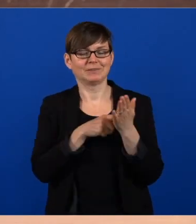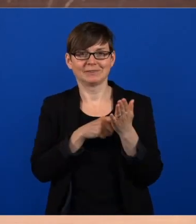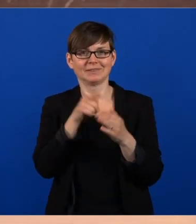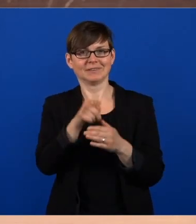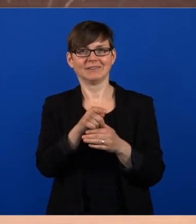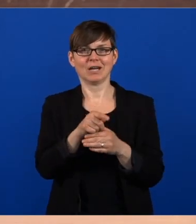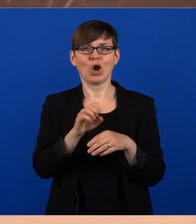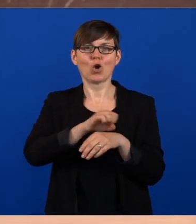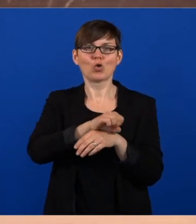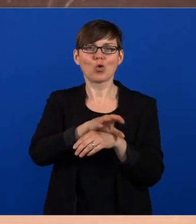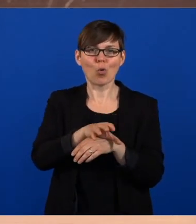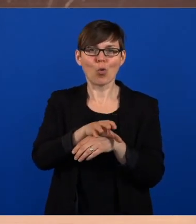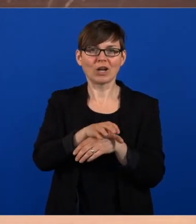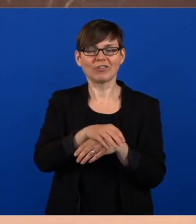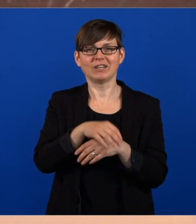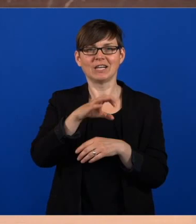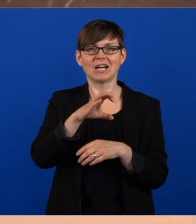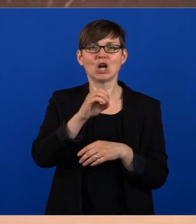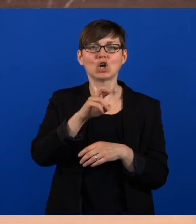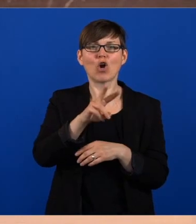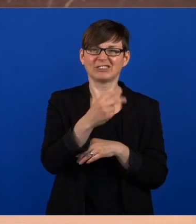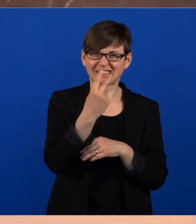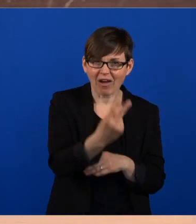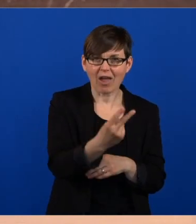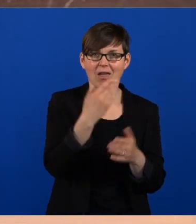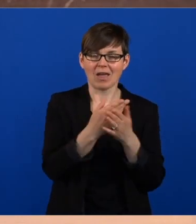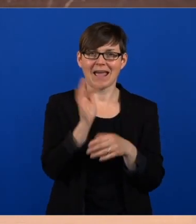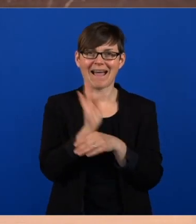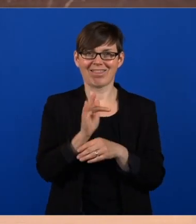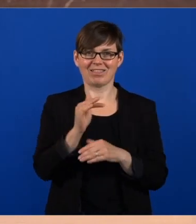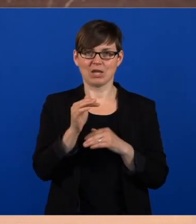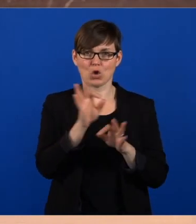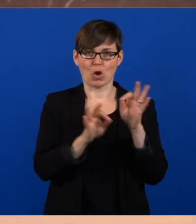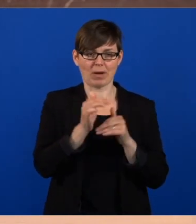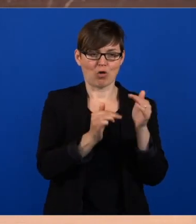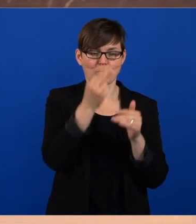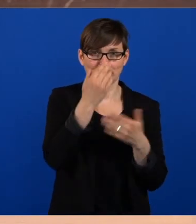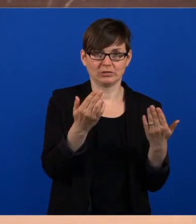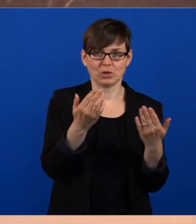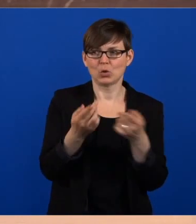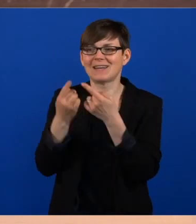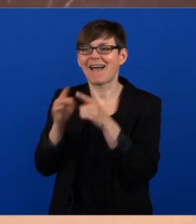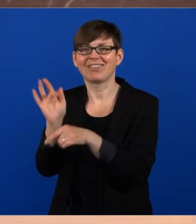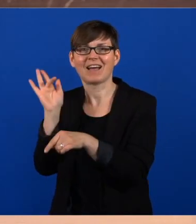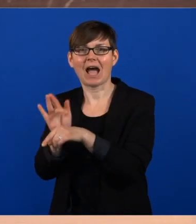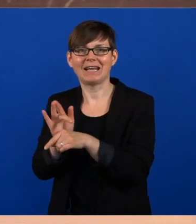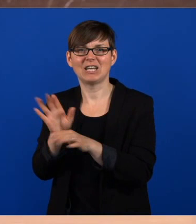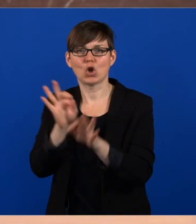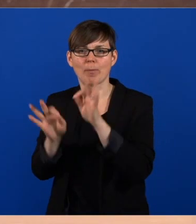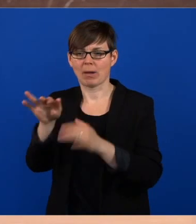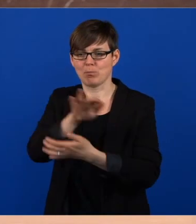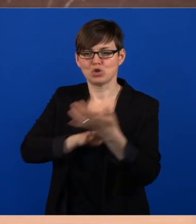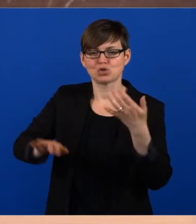also Cov2 nachweist und nicht eine Kreuzreaktion hat mit anderen Antikörpern. Und